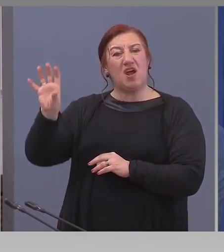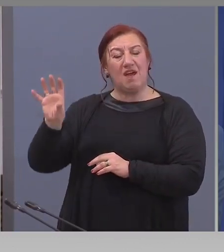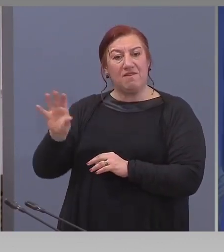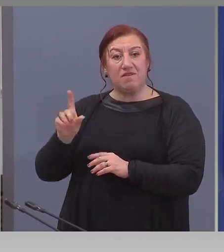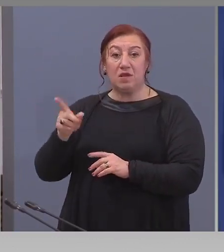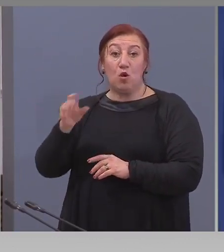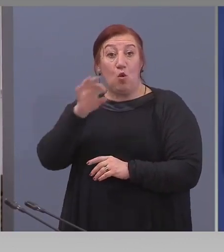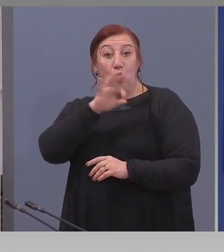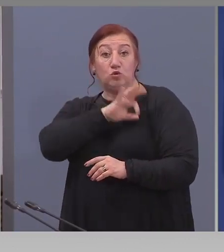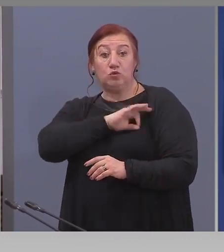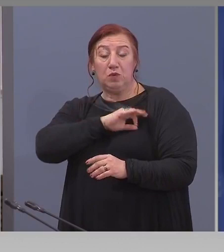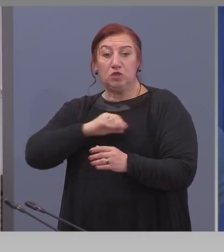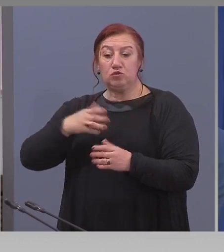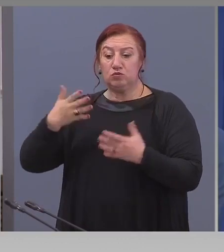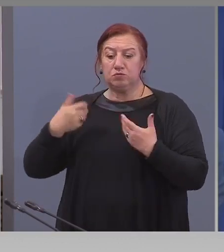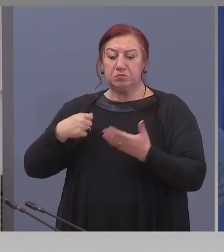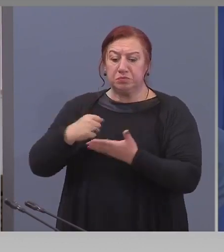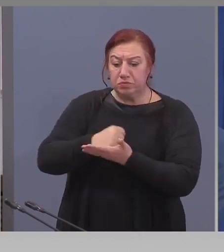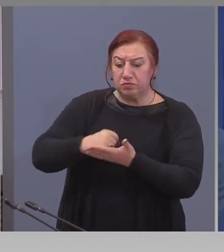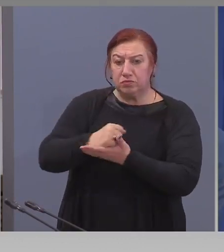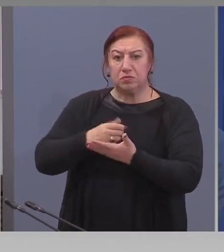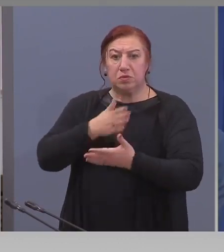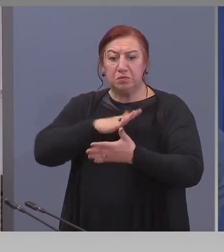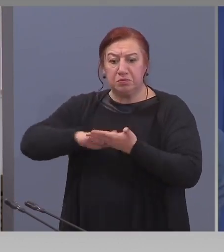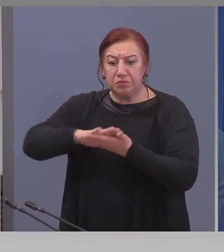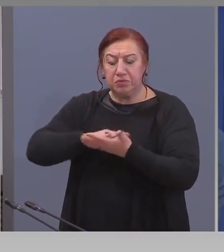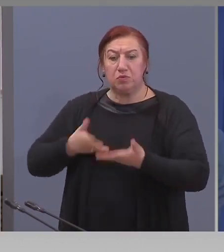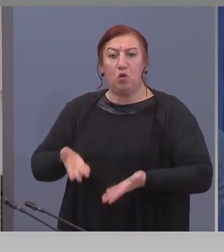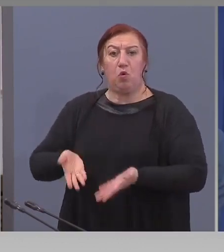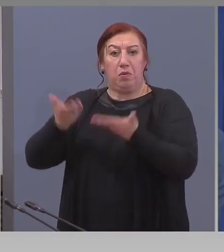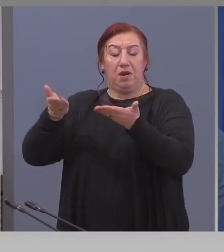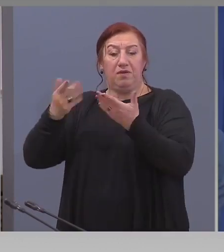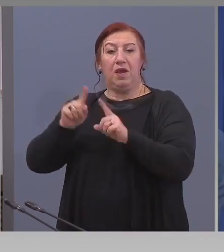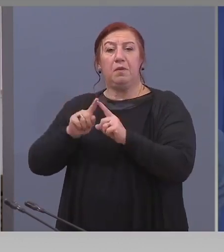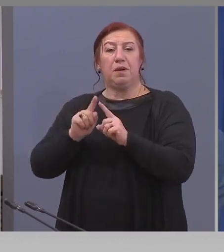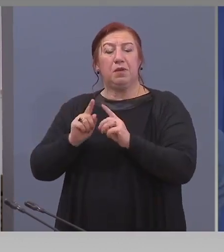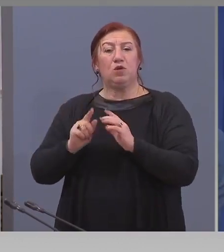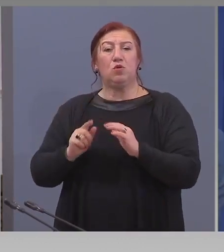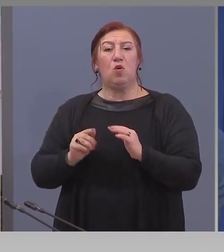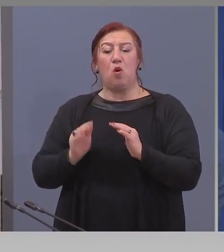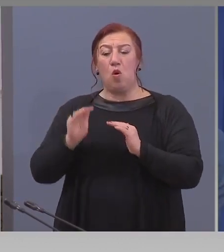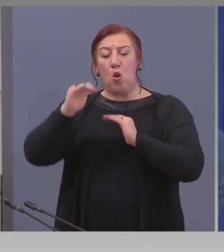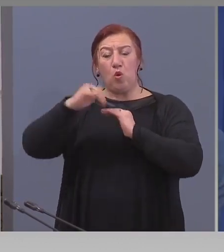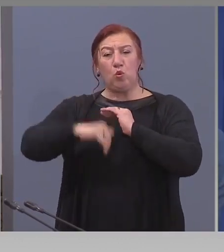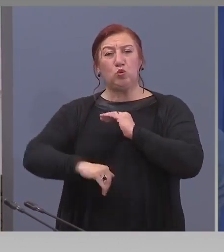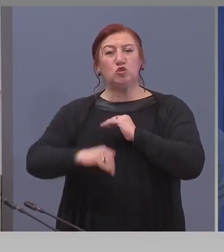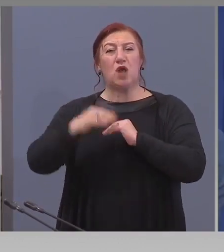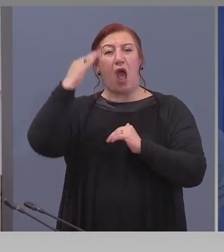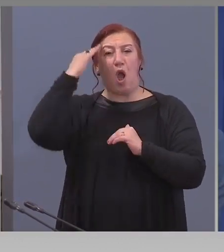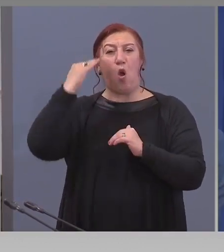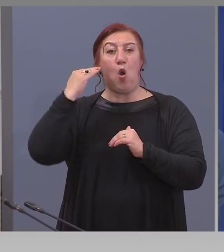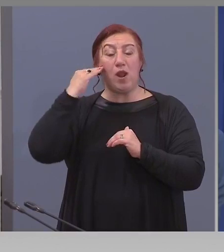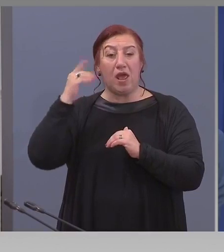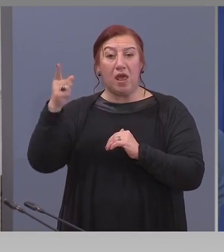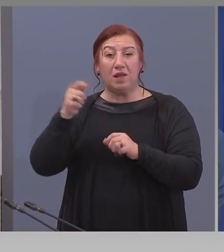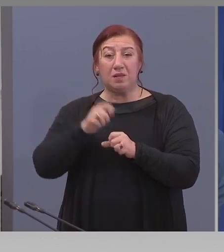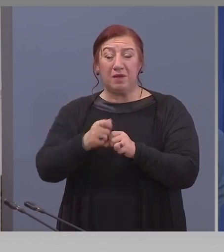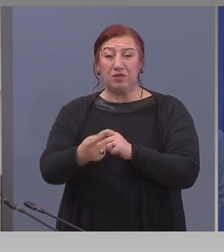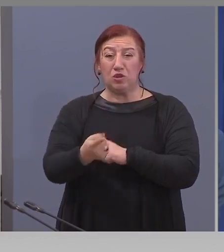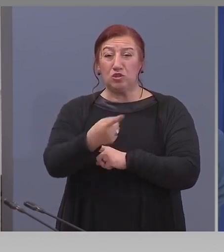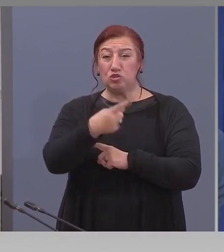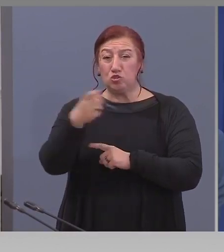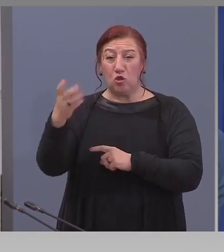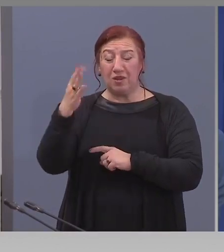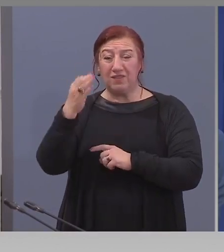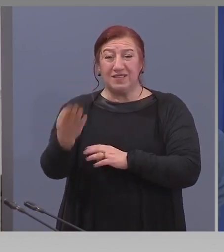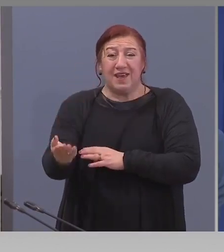справят с тази инфекция, в Южна Корея са направени 190 хиляди теста до момента,